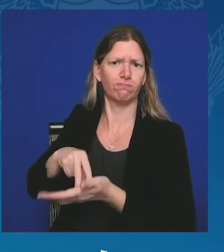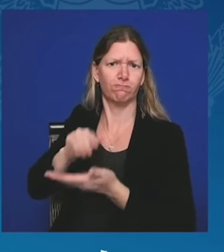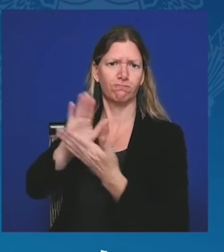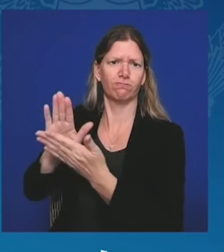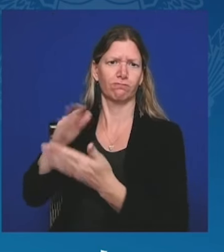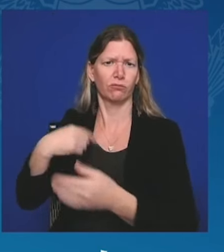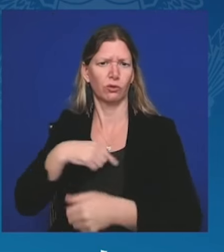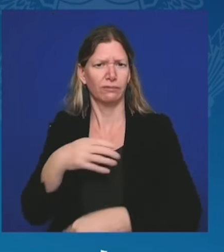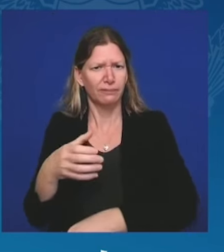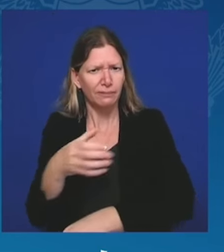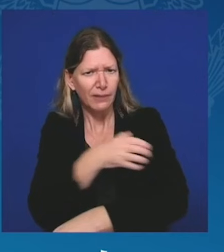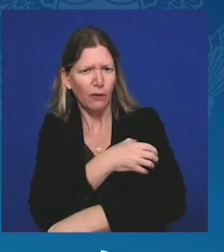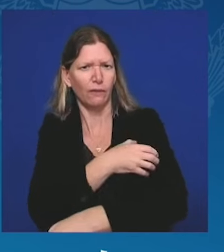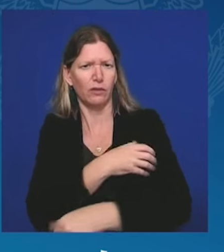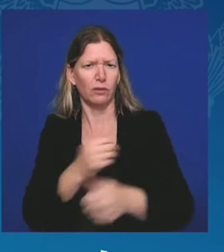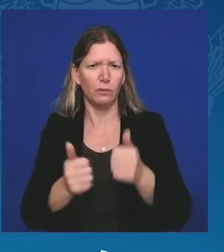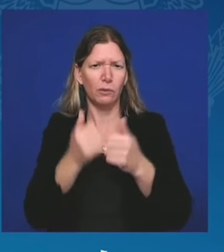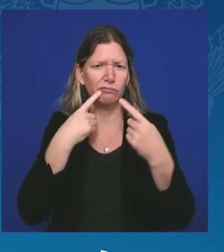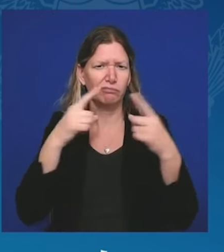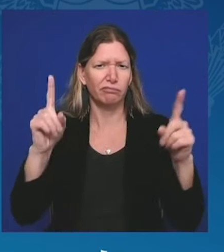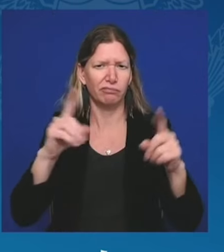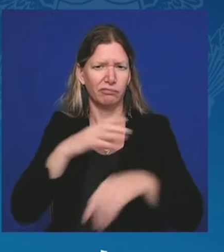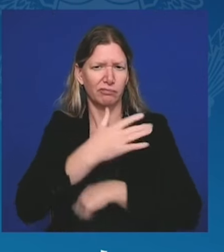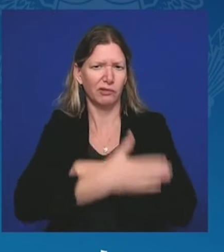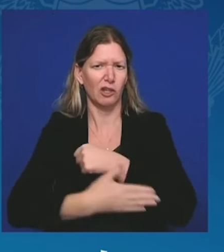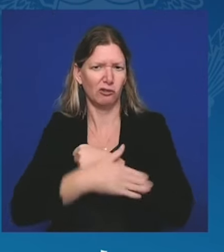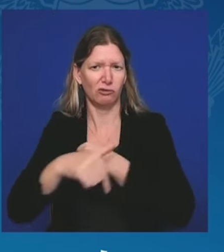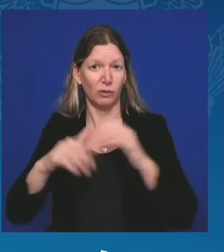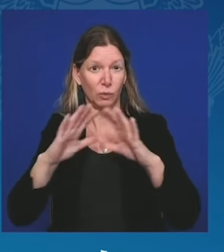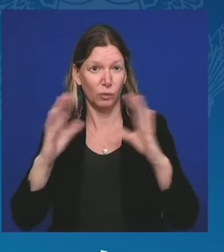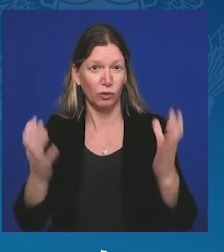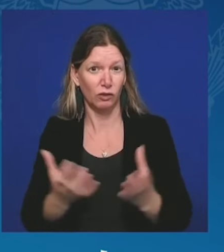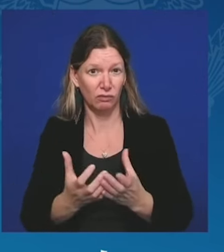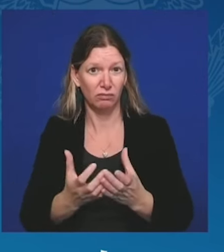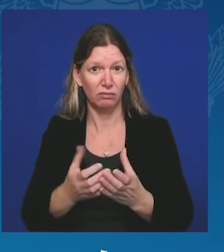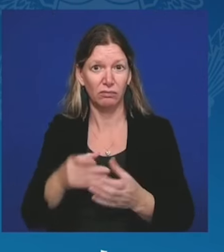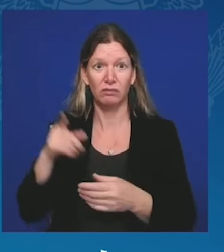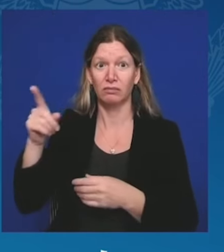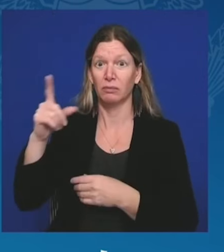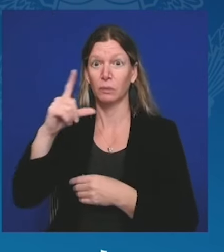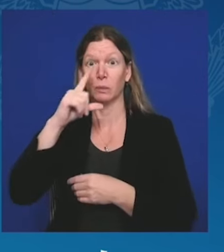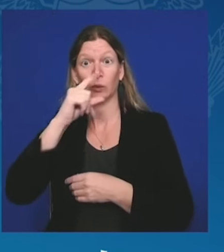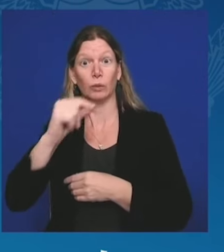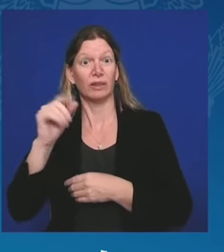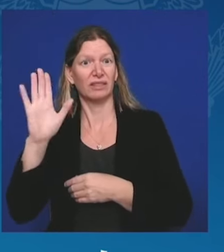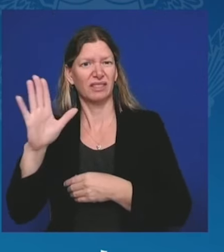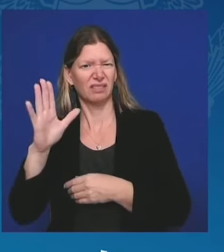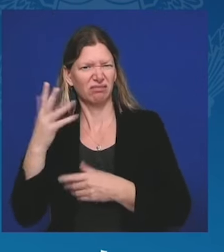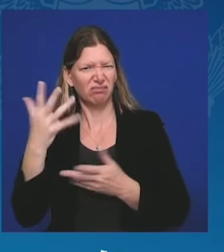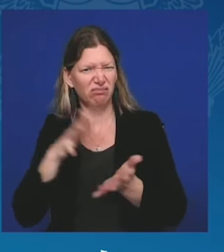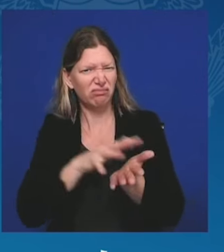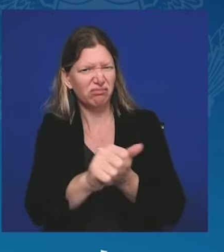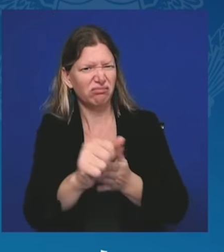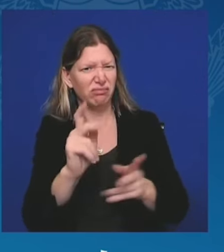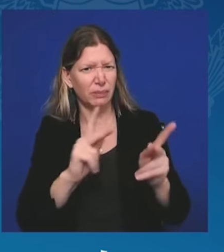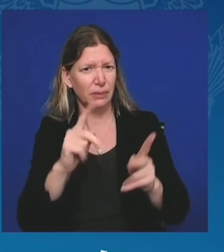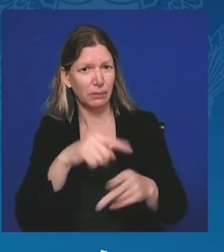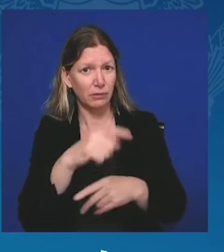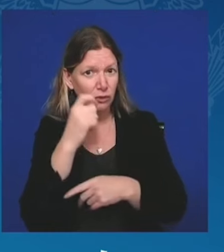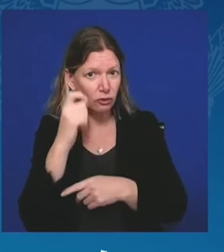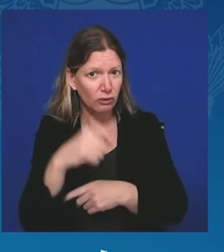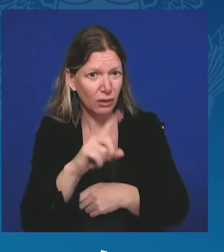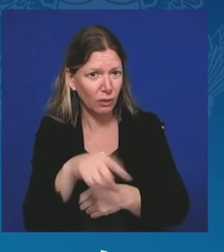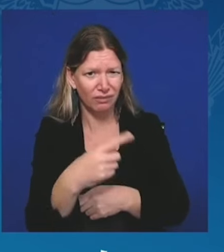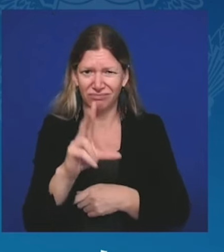Ukrainy, jest także atakiem na fundamentalne zasady, takie jak suwerenność i integralność terytorialna.